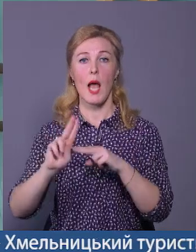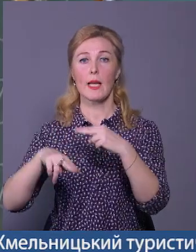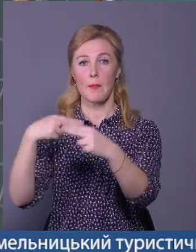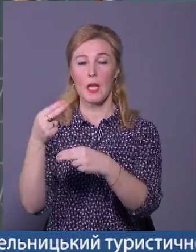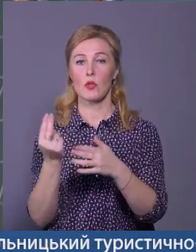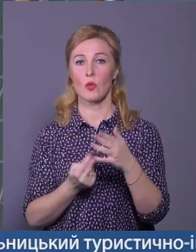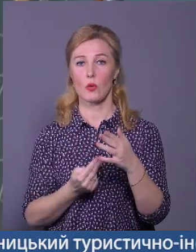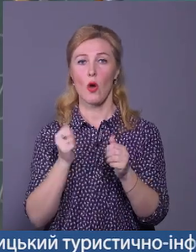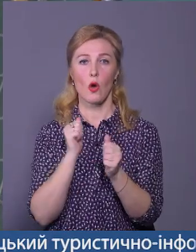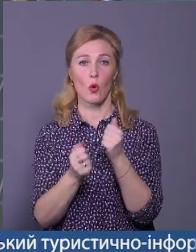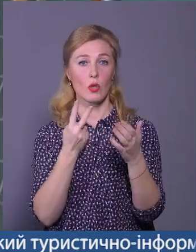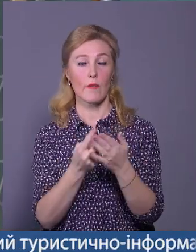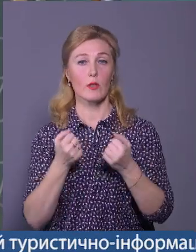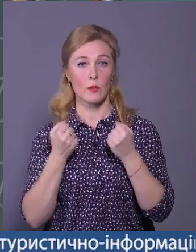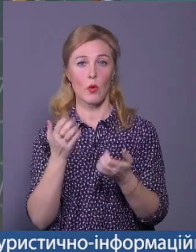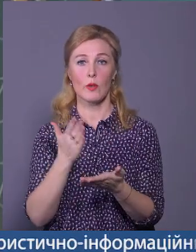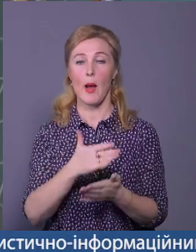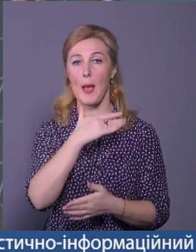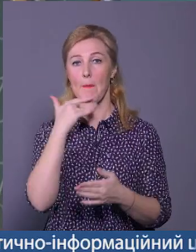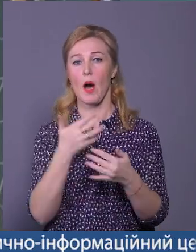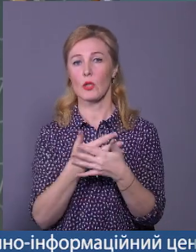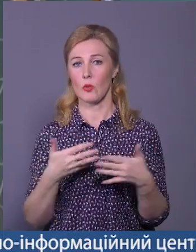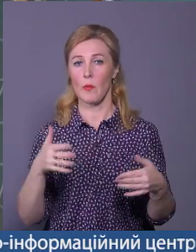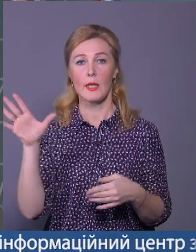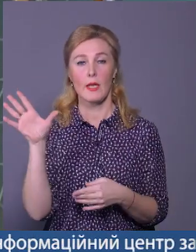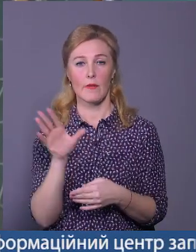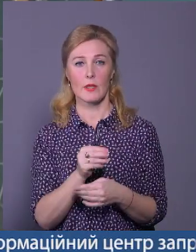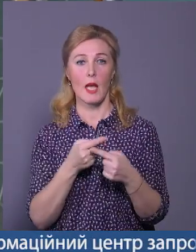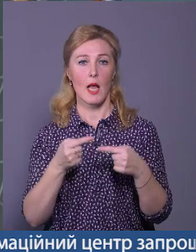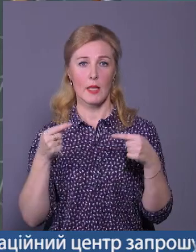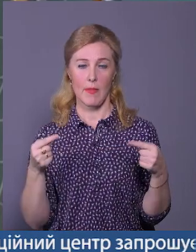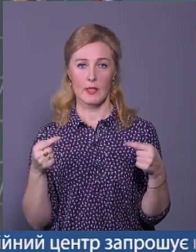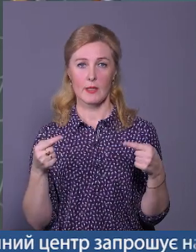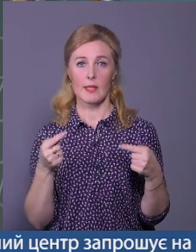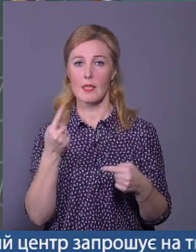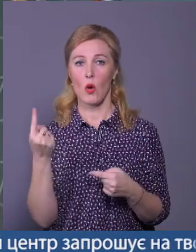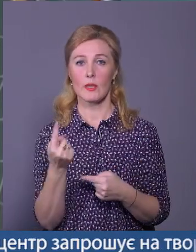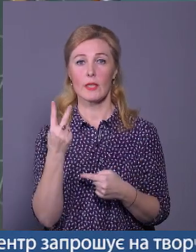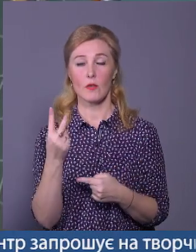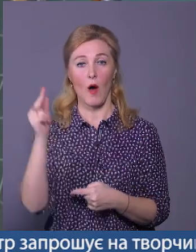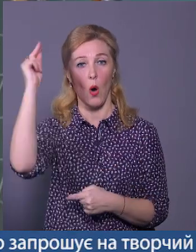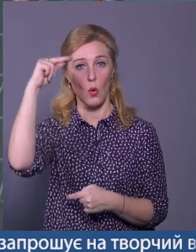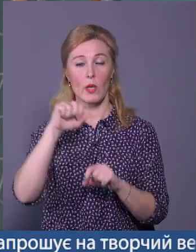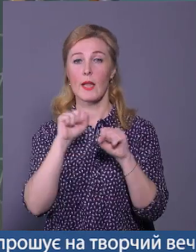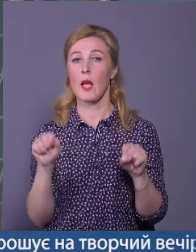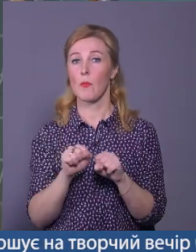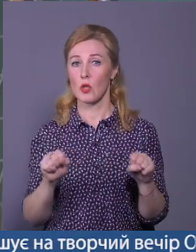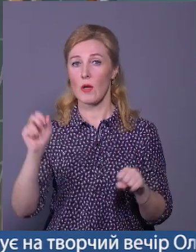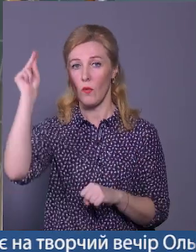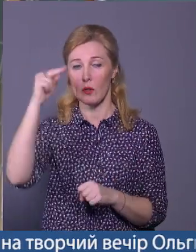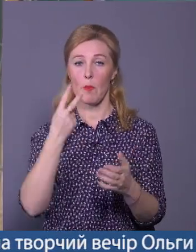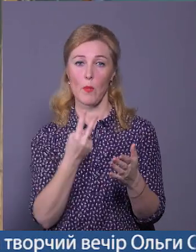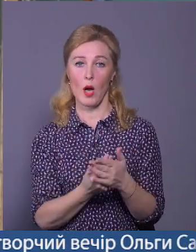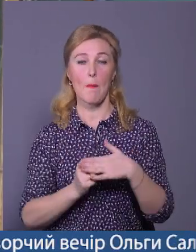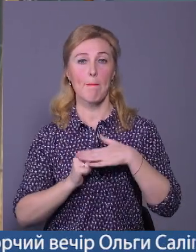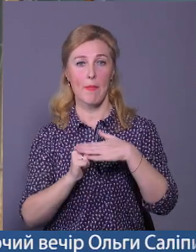художню. Кожен вид спорту має багато елементів. Всі елементи за один-два уроки неможливо охопити. Тому показуємо